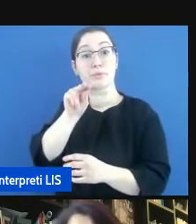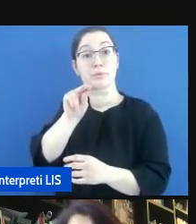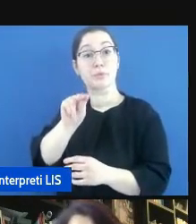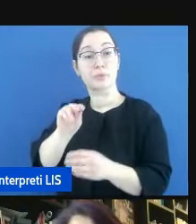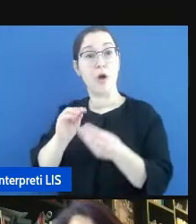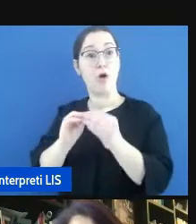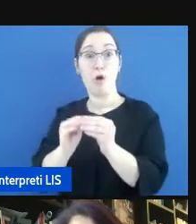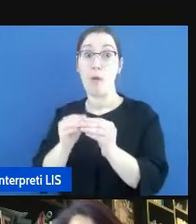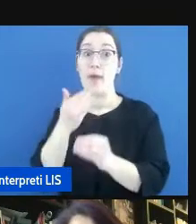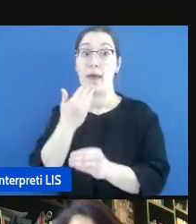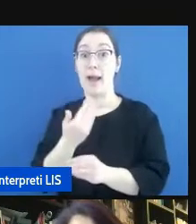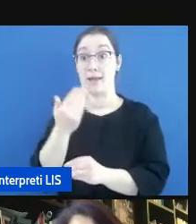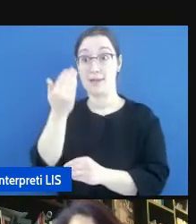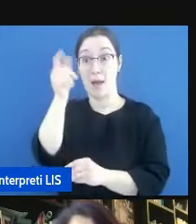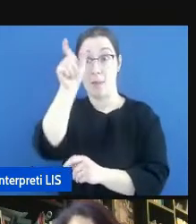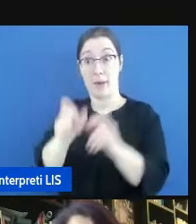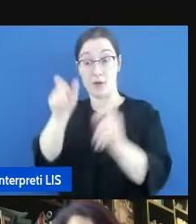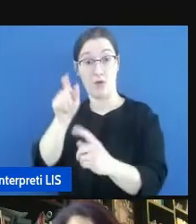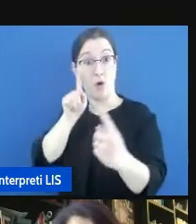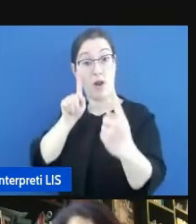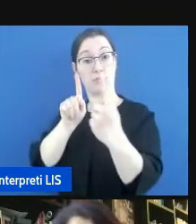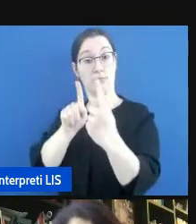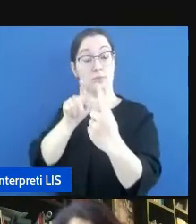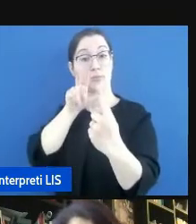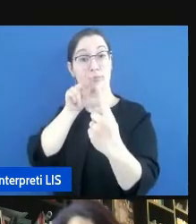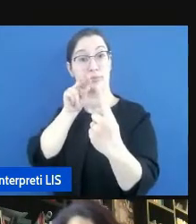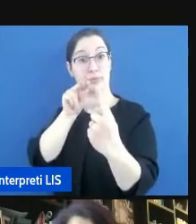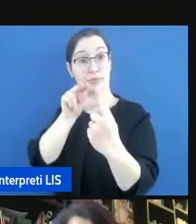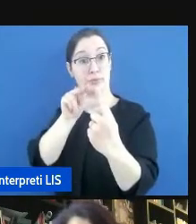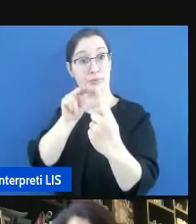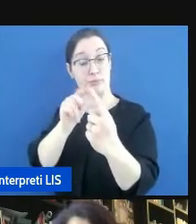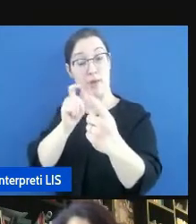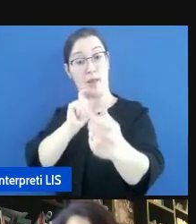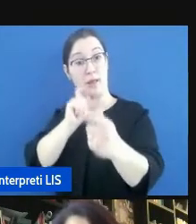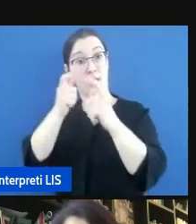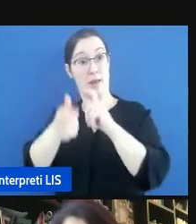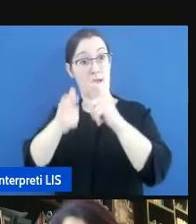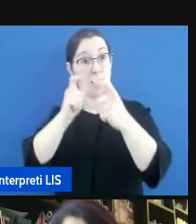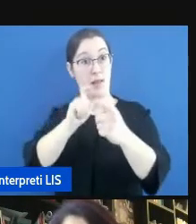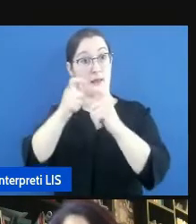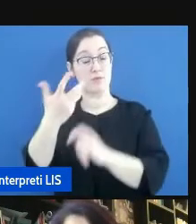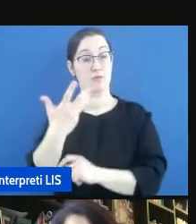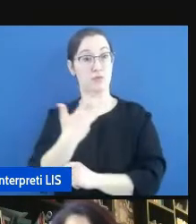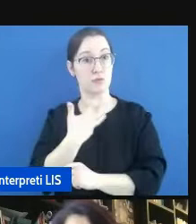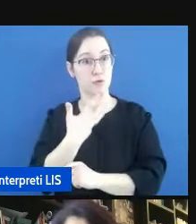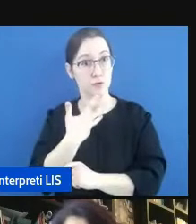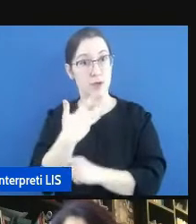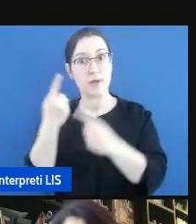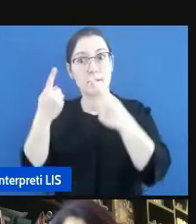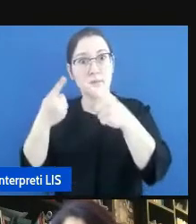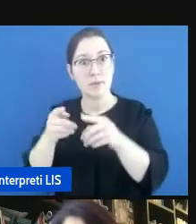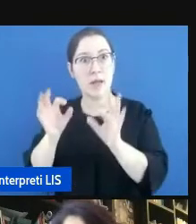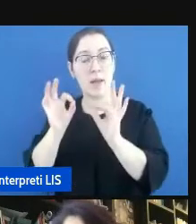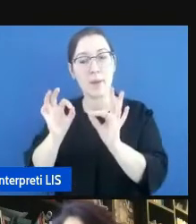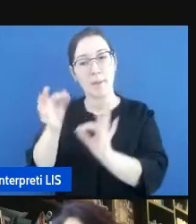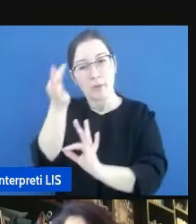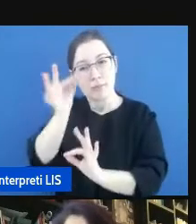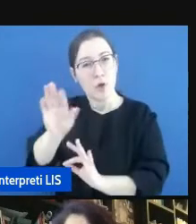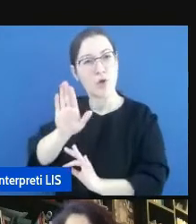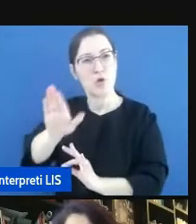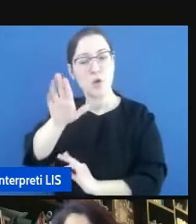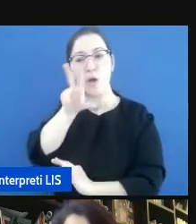e questa la cambia profondamente, definisce la sua particolarità